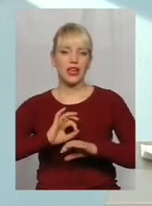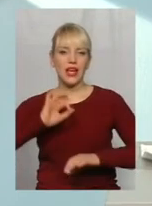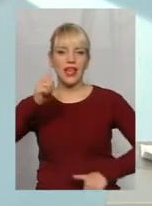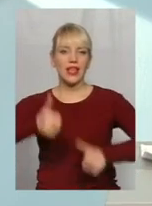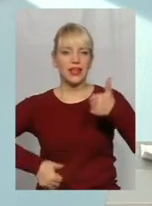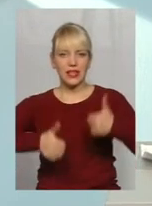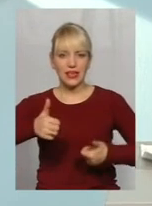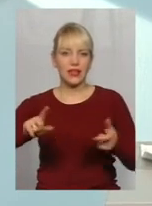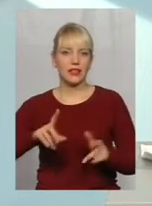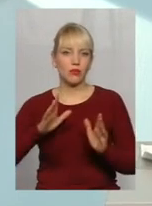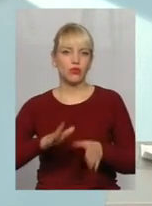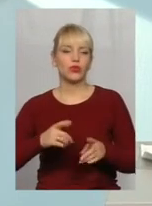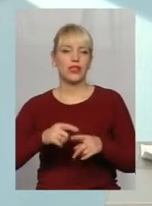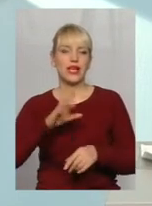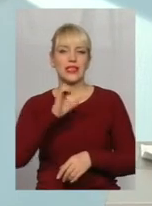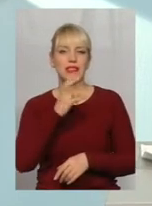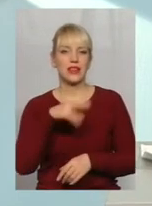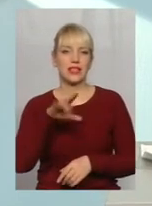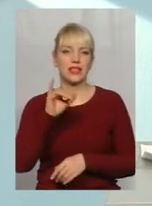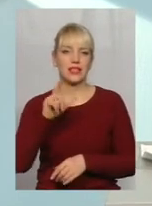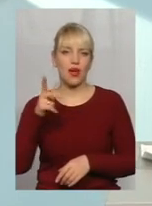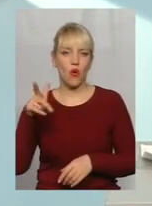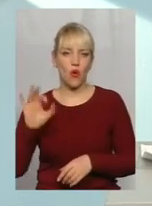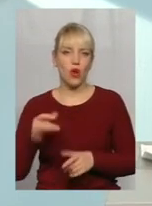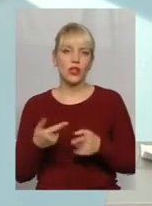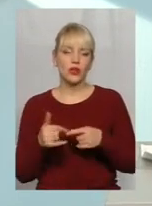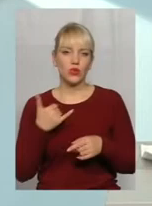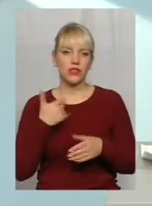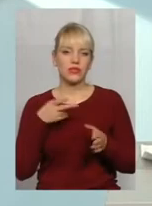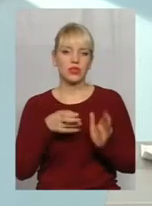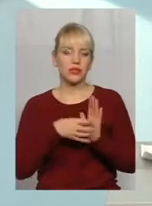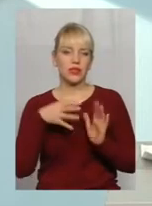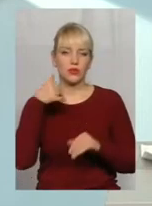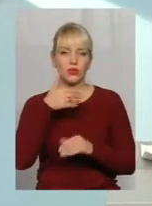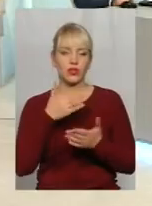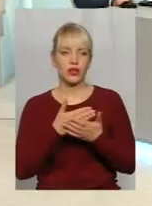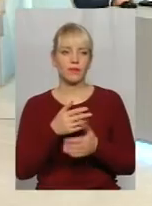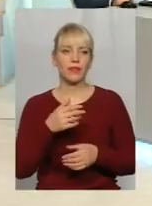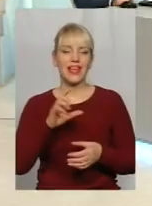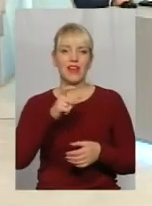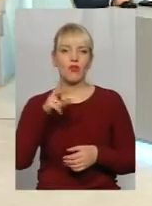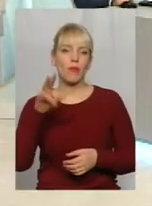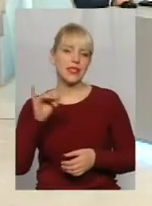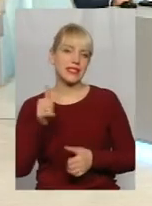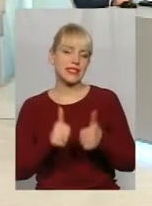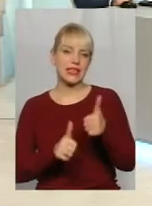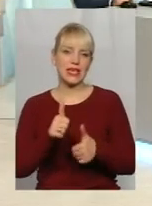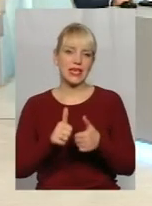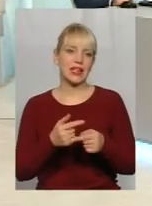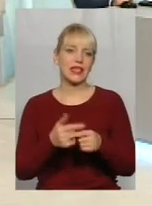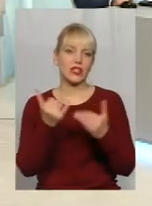2019 році. І з 2015 року у нас є ще європейські ігри. Тобто на сьогоднішній день